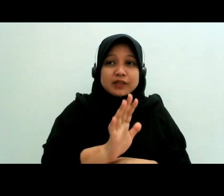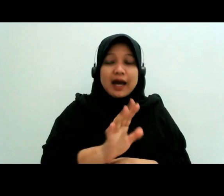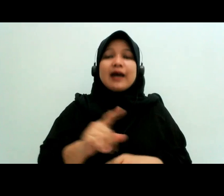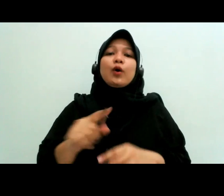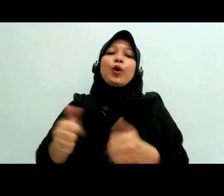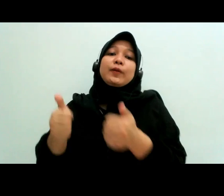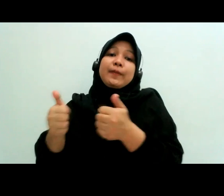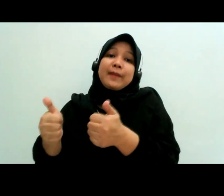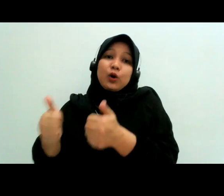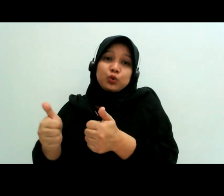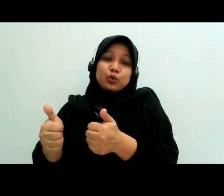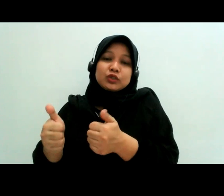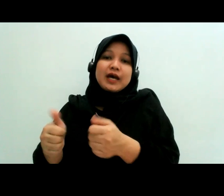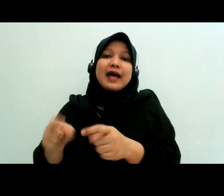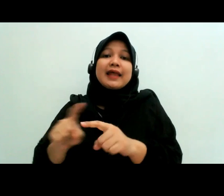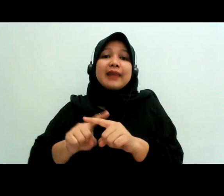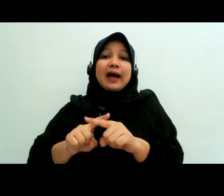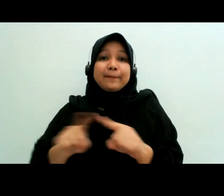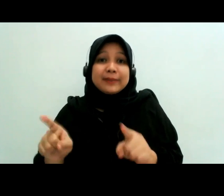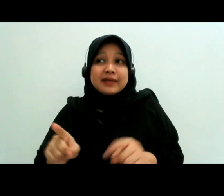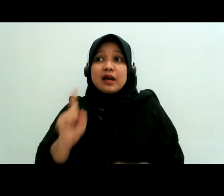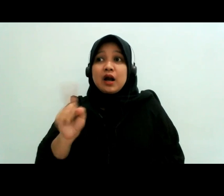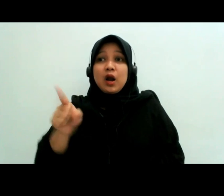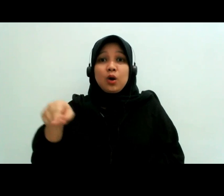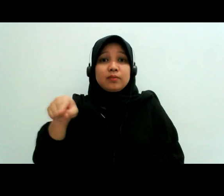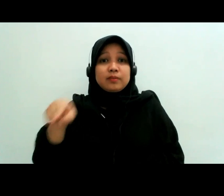tapi once dia merasa